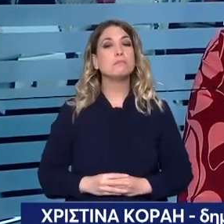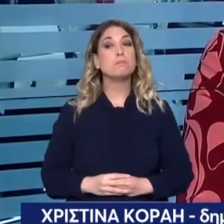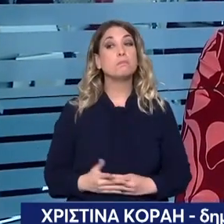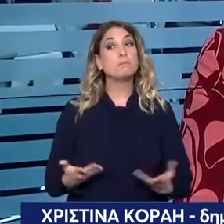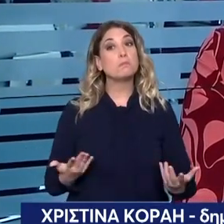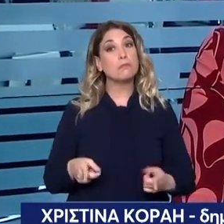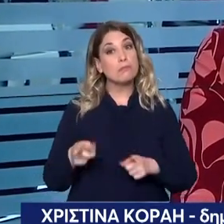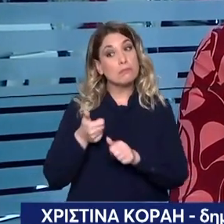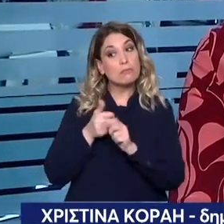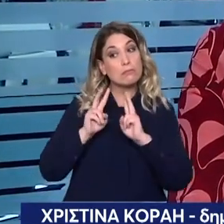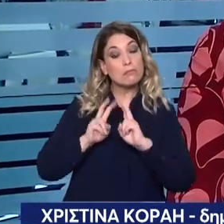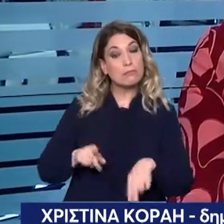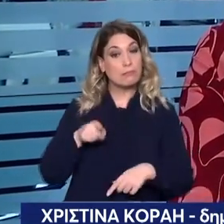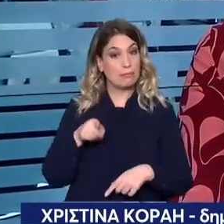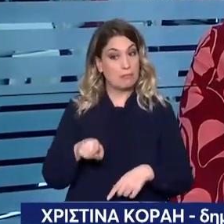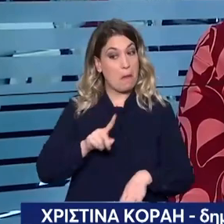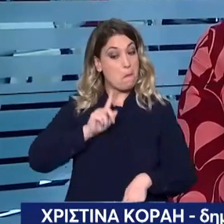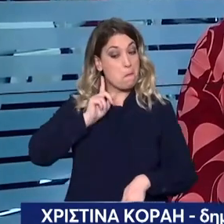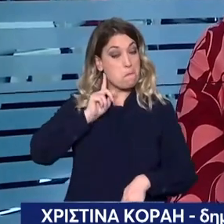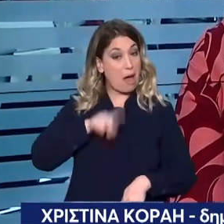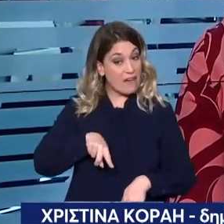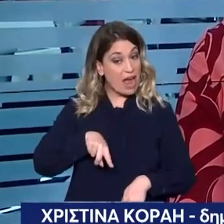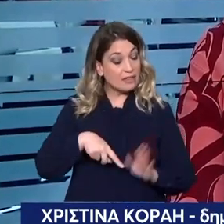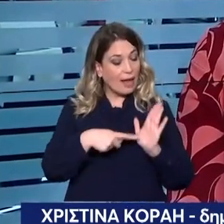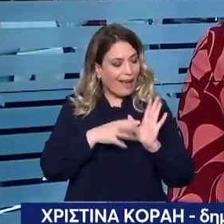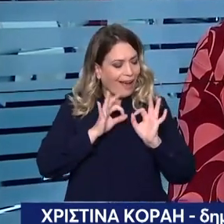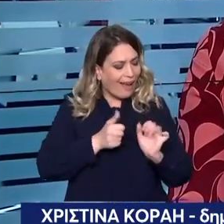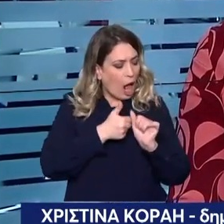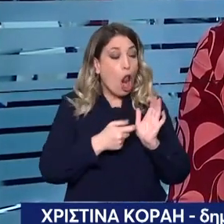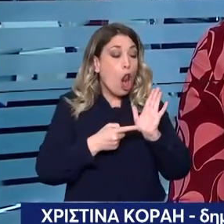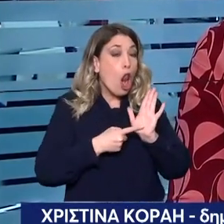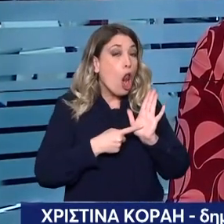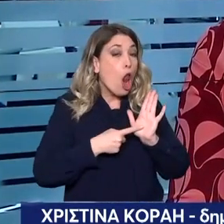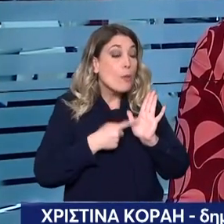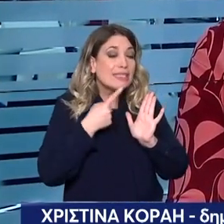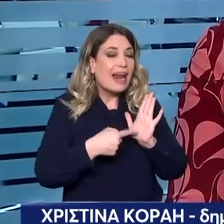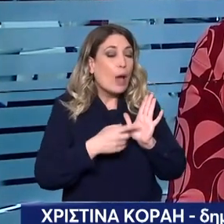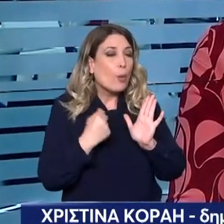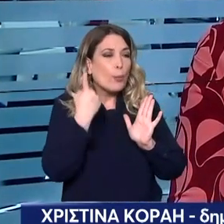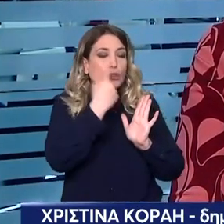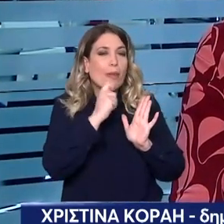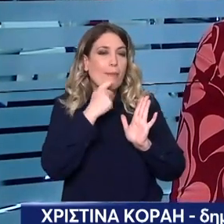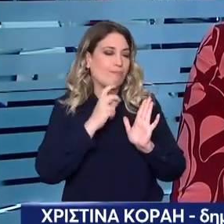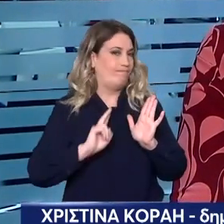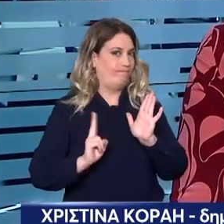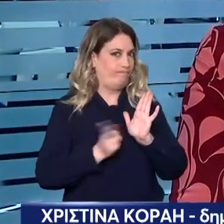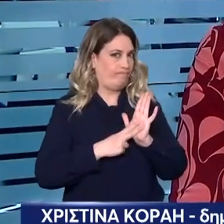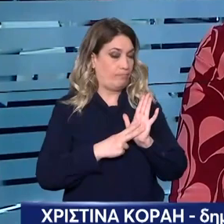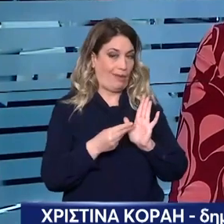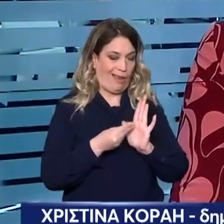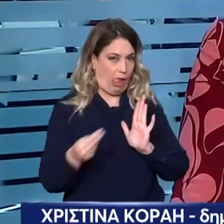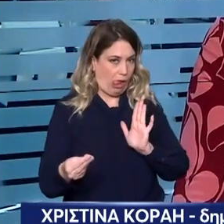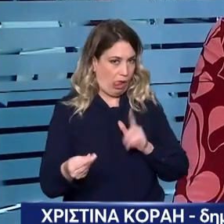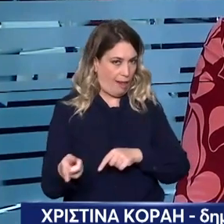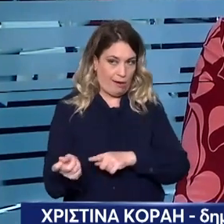παραβίασης της νομοθεσίας για τα προσωπικά δεδομένα και για το υπηρεσιακό απόρριτο.